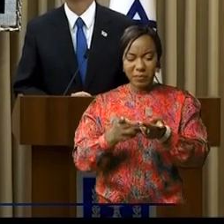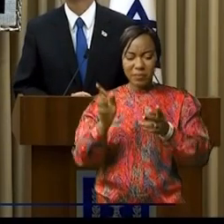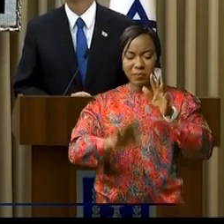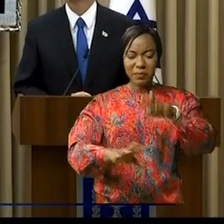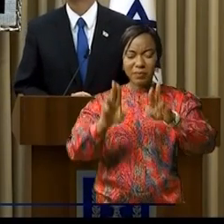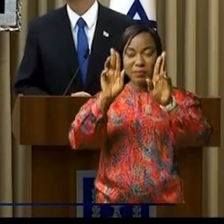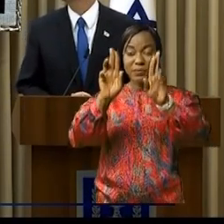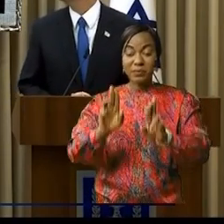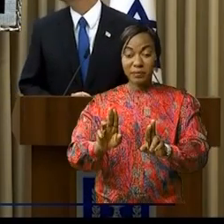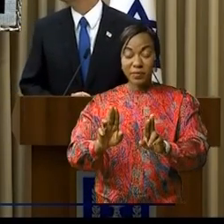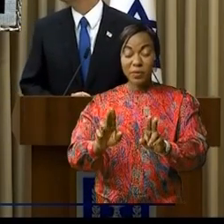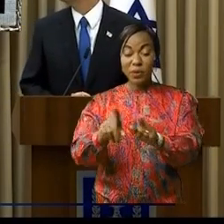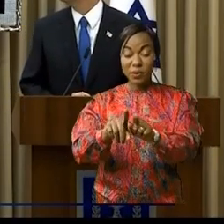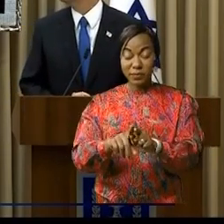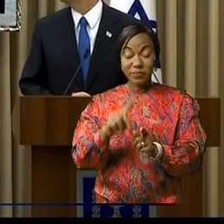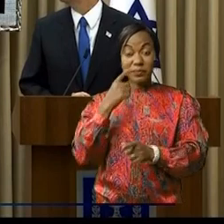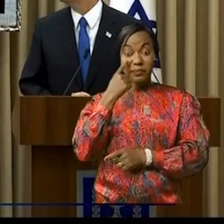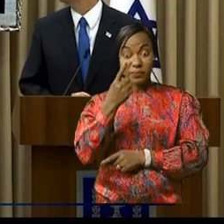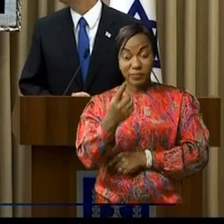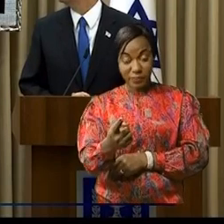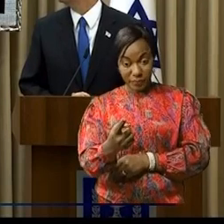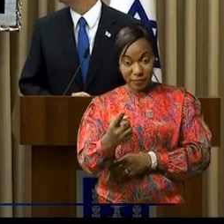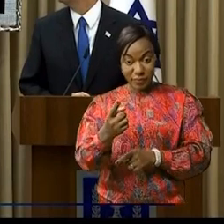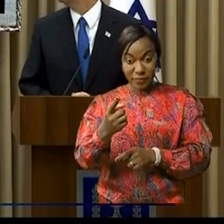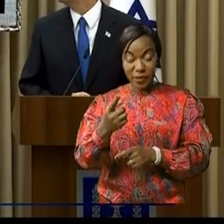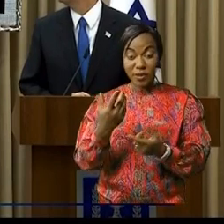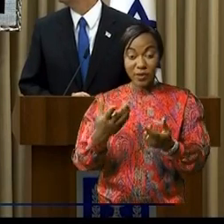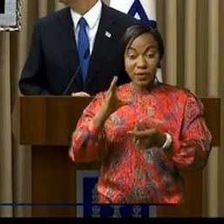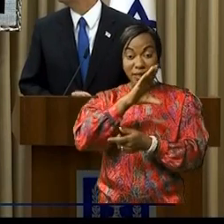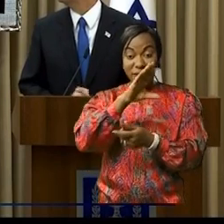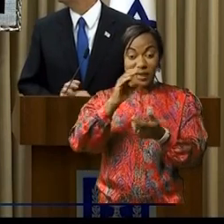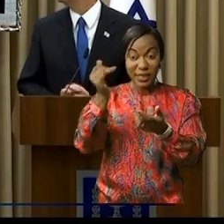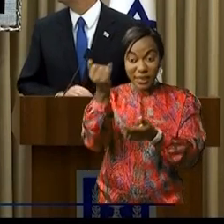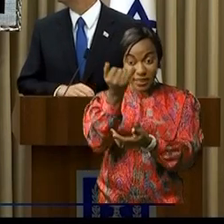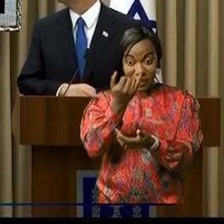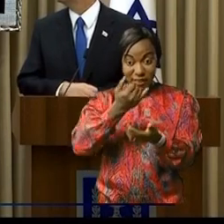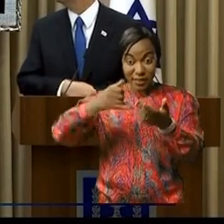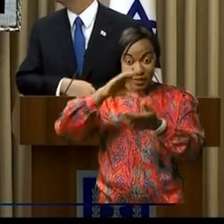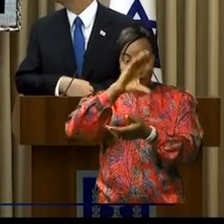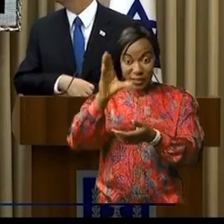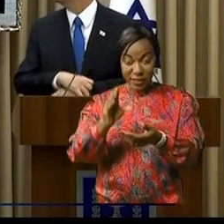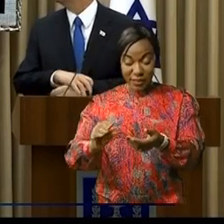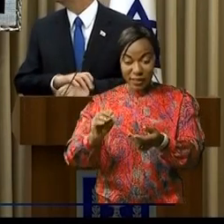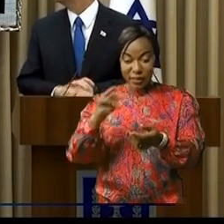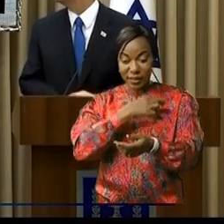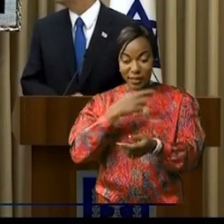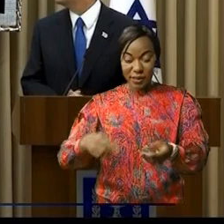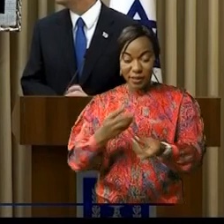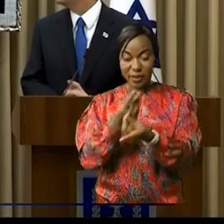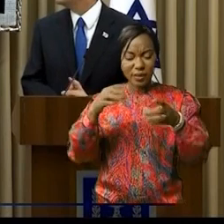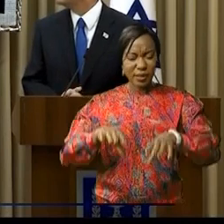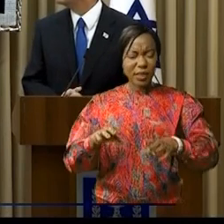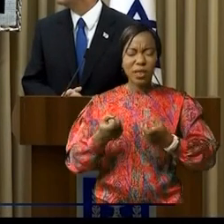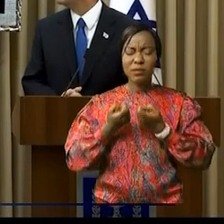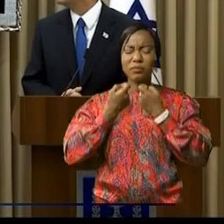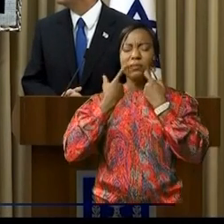Nous avons vu la carte de la République démocratique du Congo dessinée sur le sol. Je ne sais pas, le